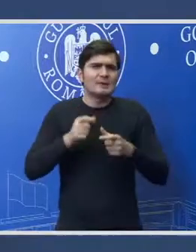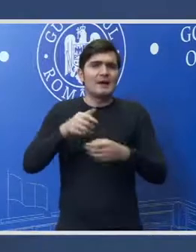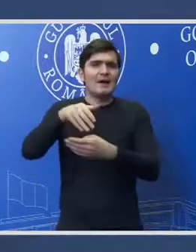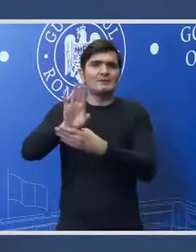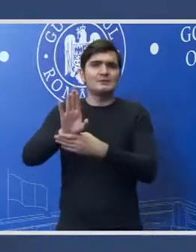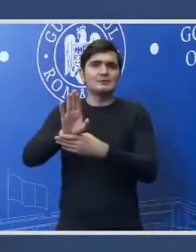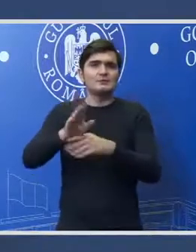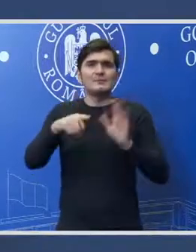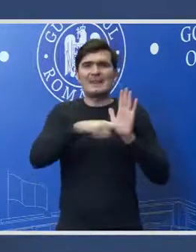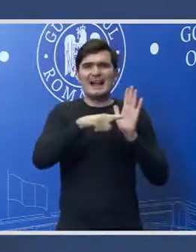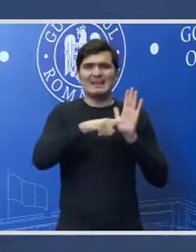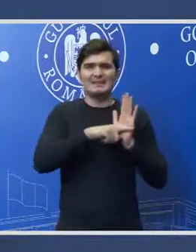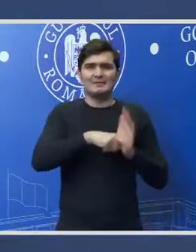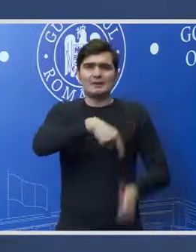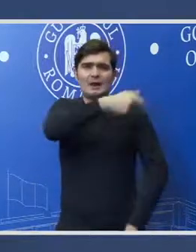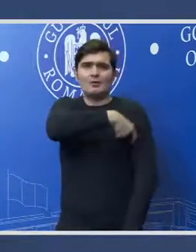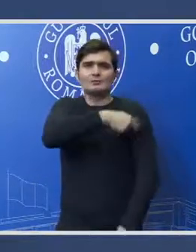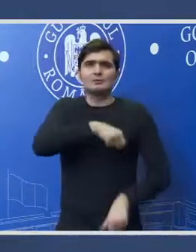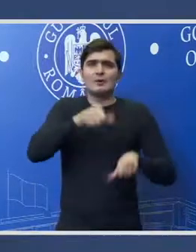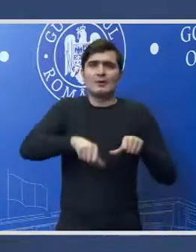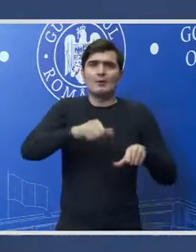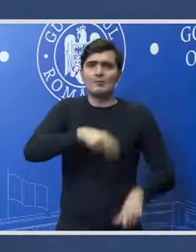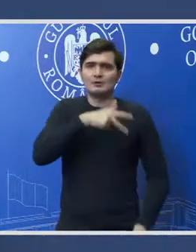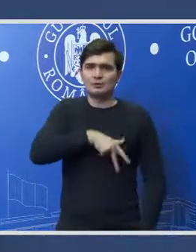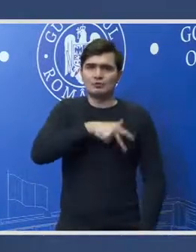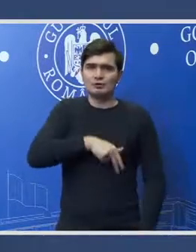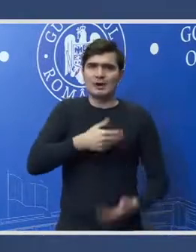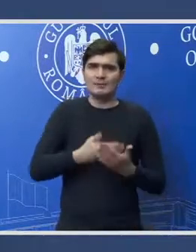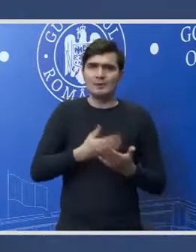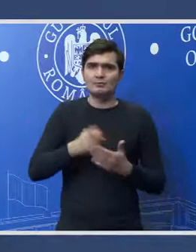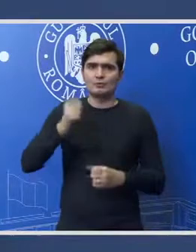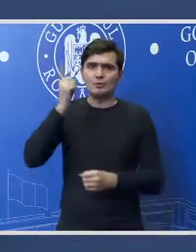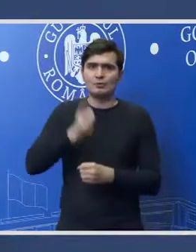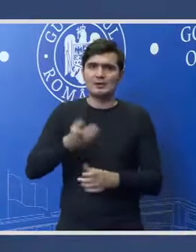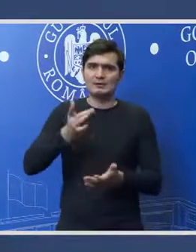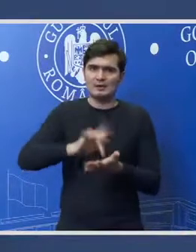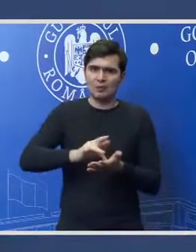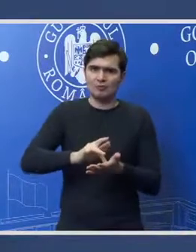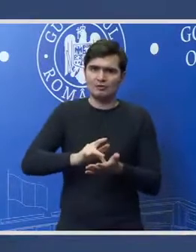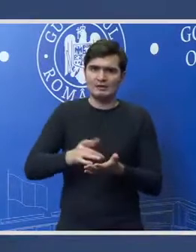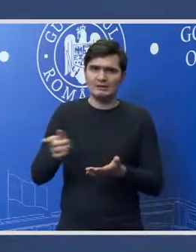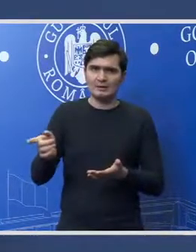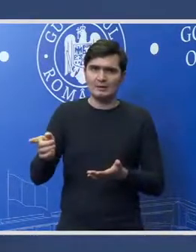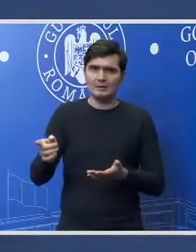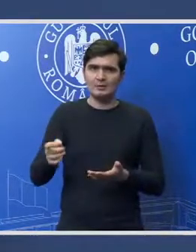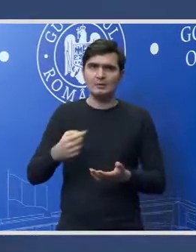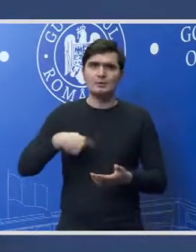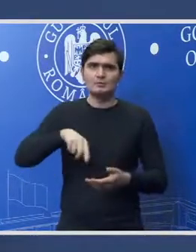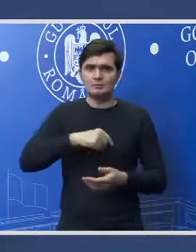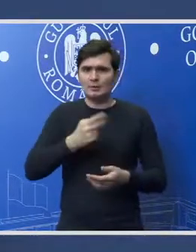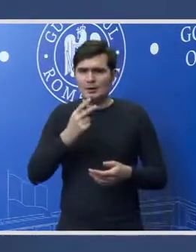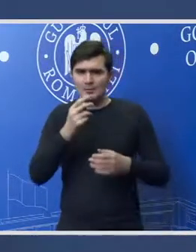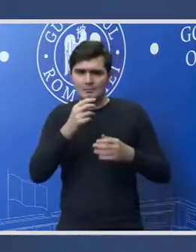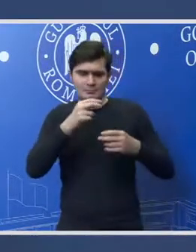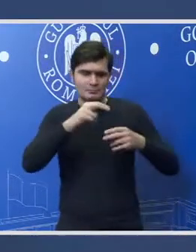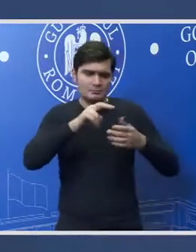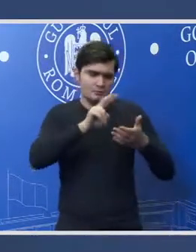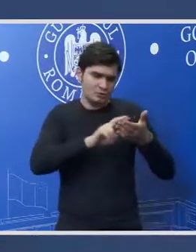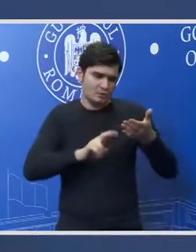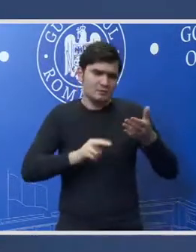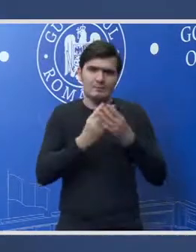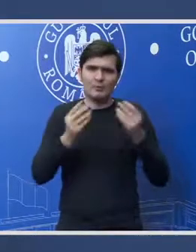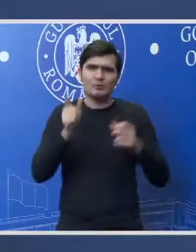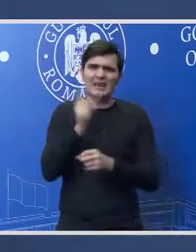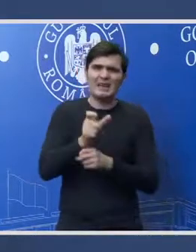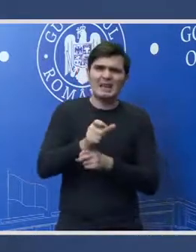nefavorabil care a venit din partea Consiliului Economic și Social pentru această ordonanță de urgență, l-am parcurs și vedem că sunt mai multe critici